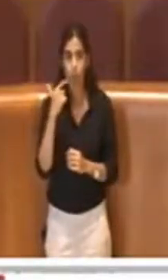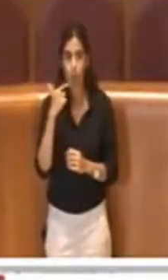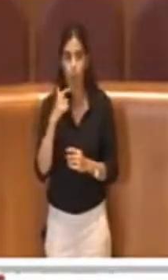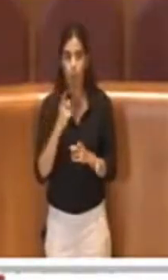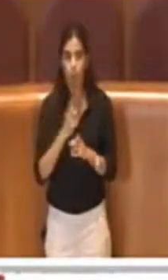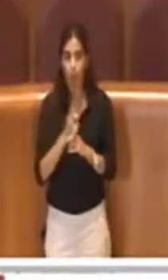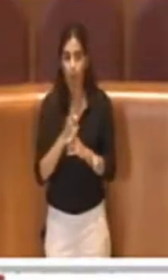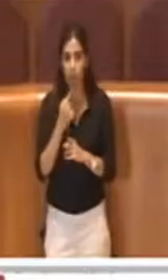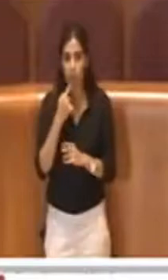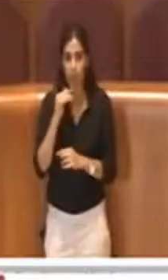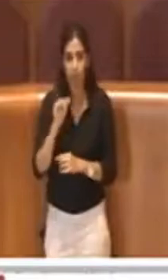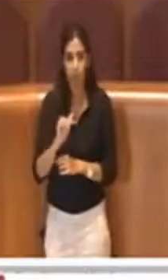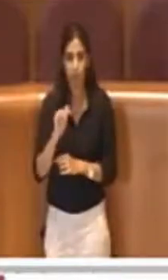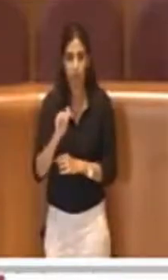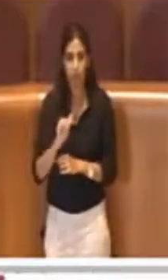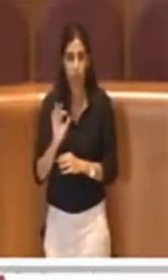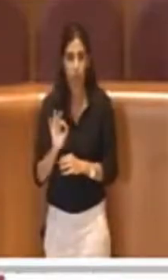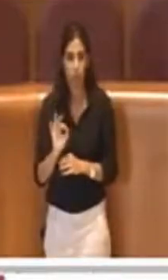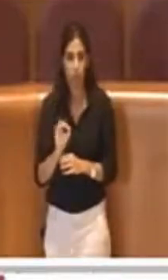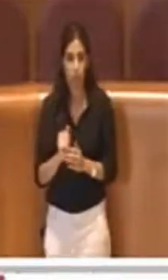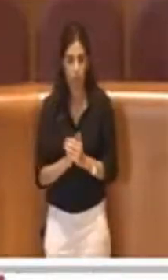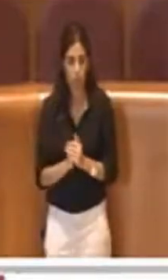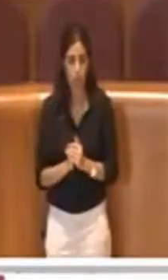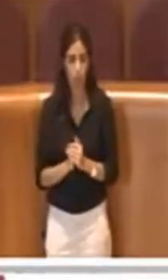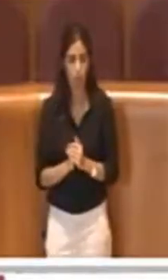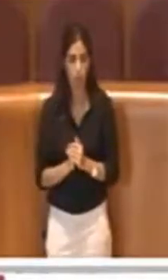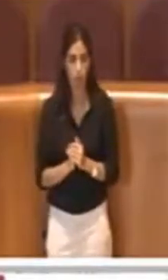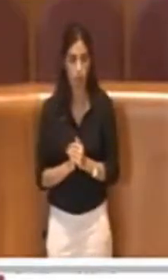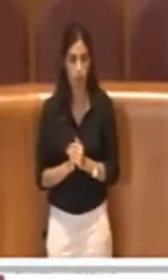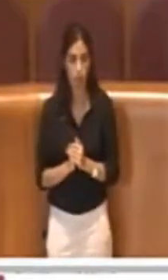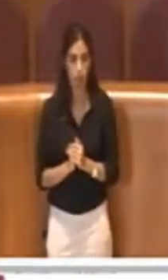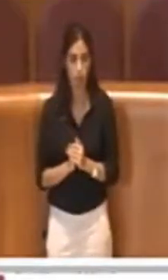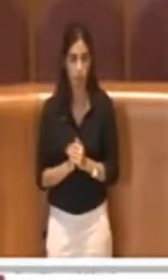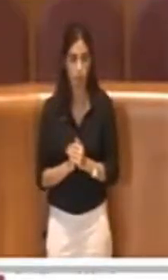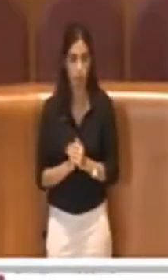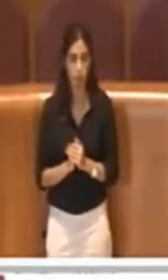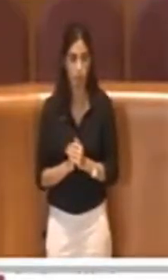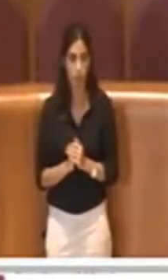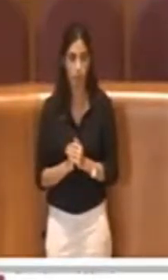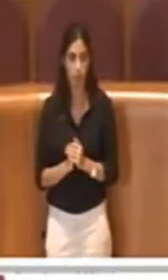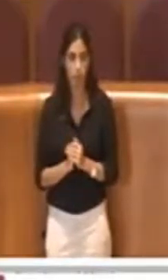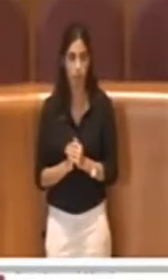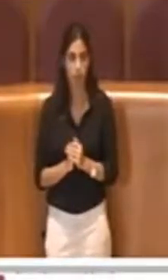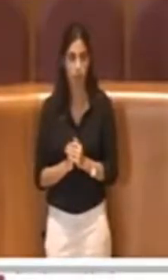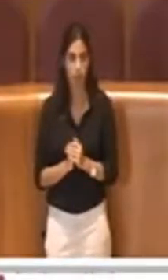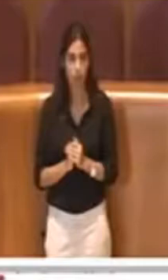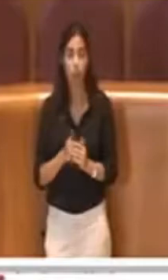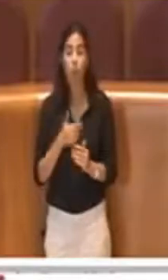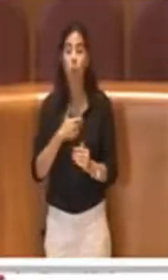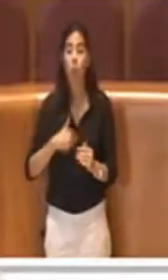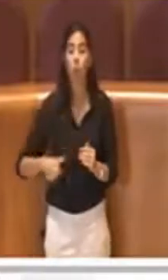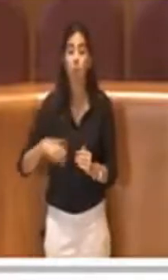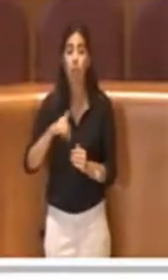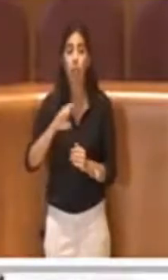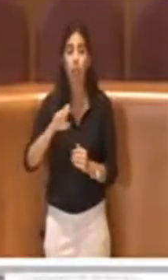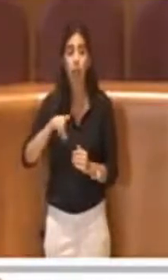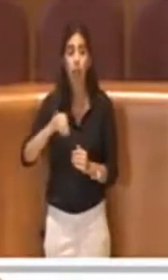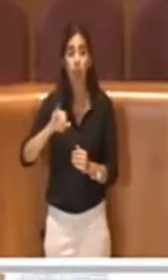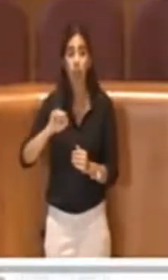modalità e con questa tonalità. Sì, come ha detto il consigliere di Priamo, il tema